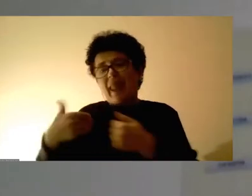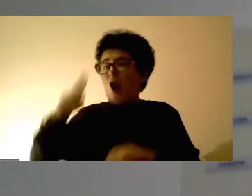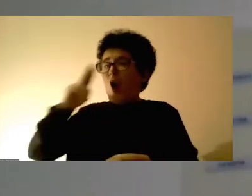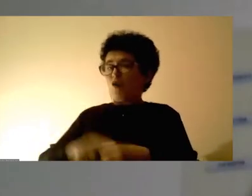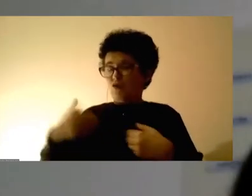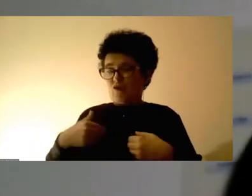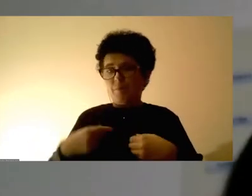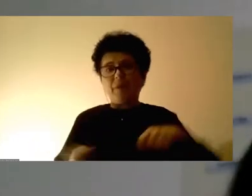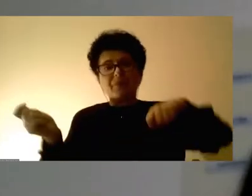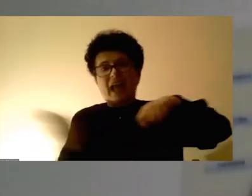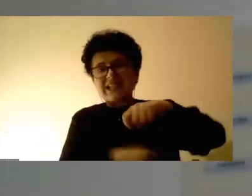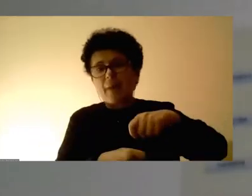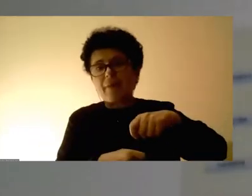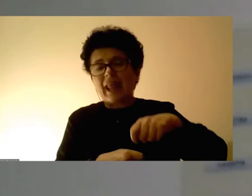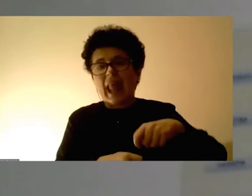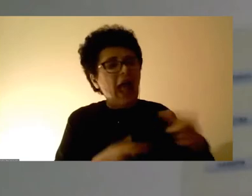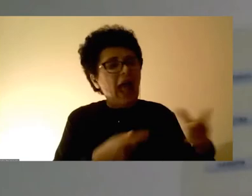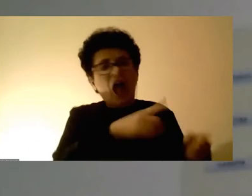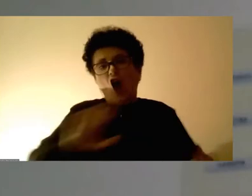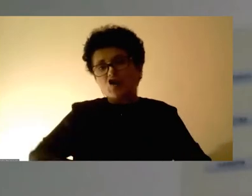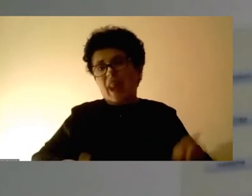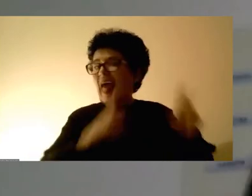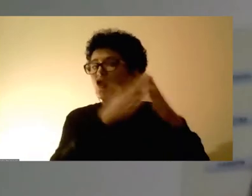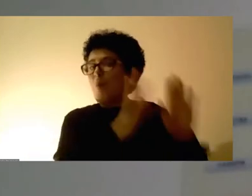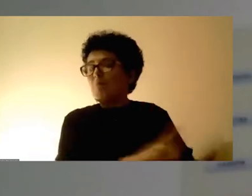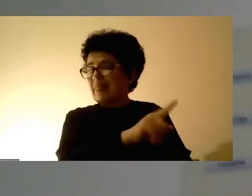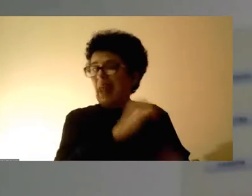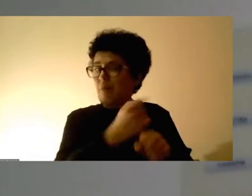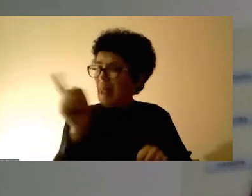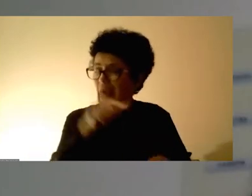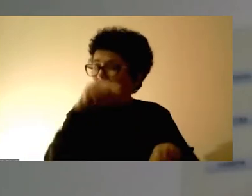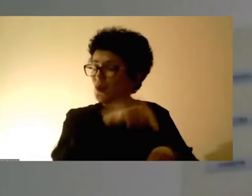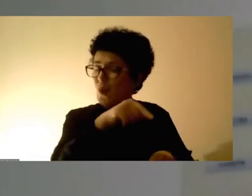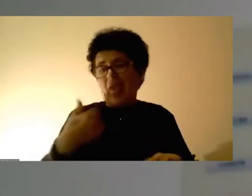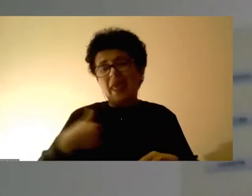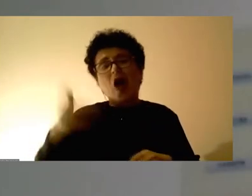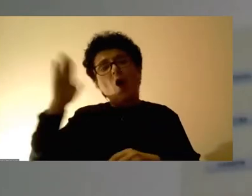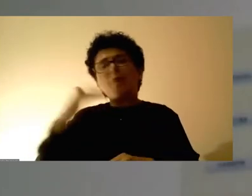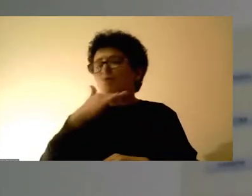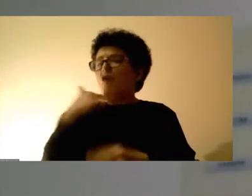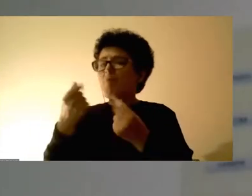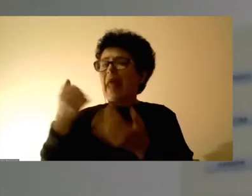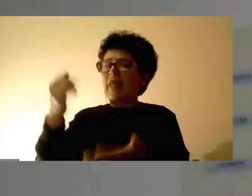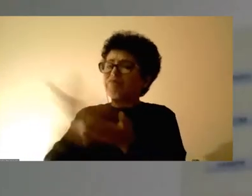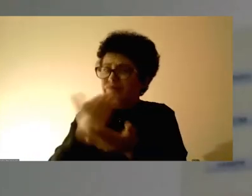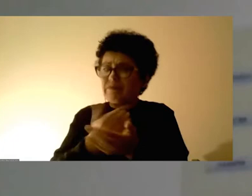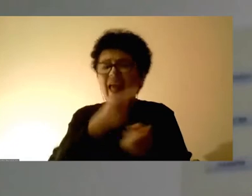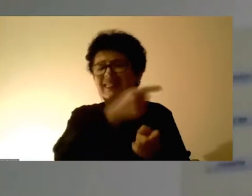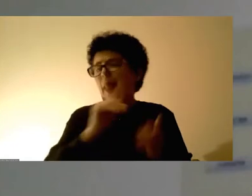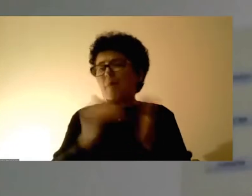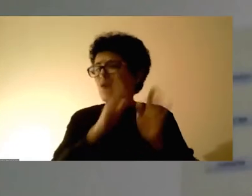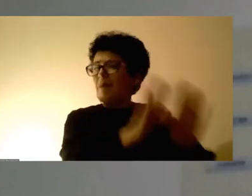забраната на обично на партнерката да работи, и тоа секако под превесот дека е вејастувано да саработувам, зашто би работела и ти.